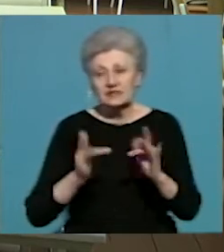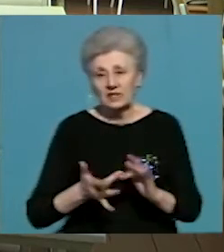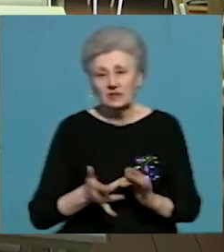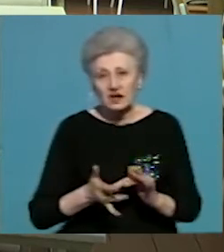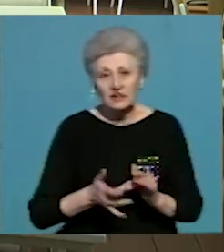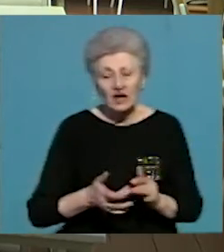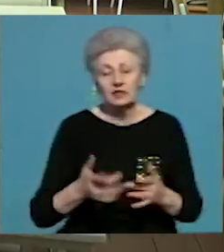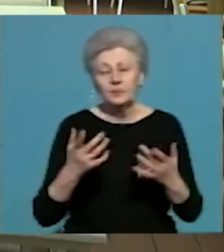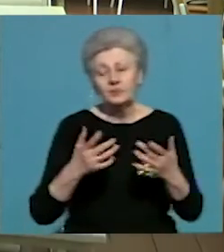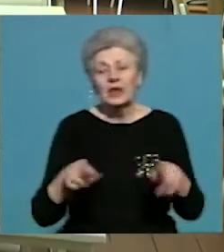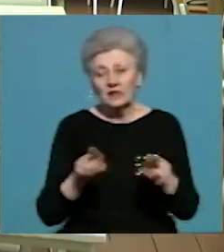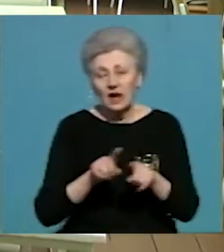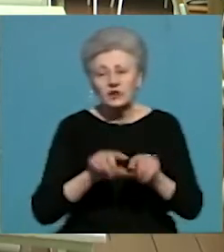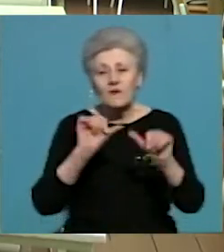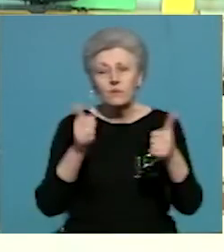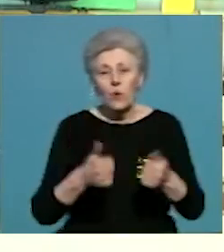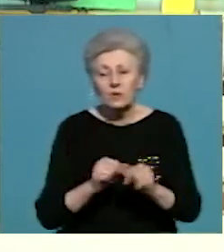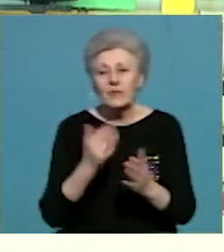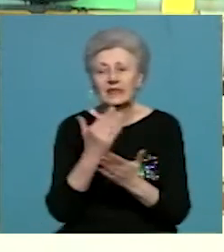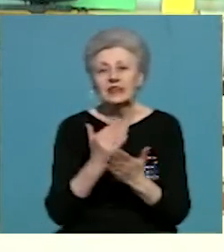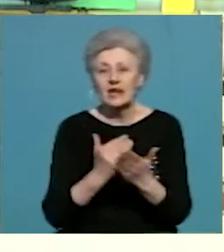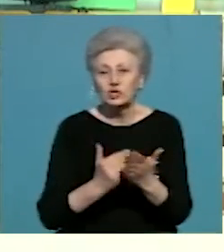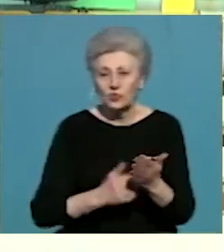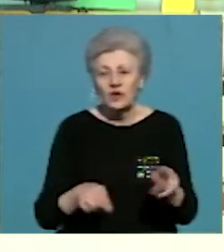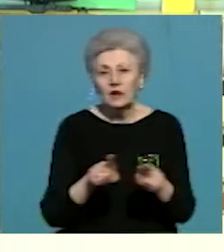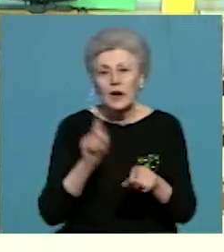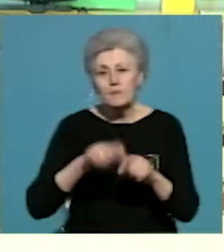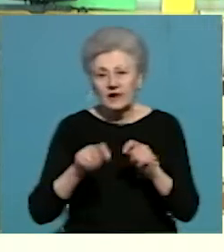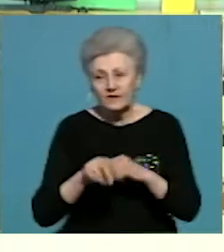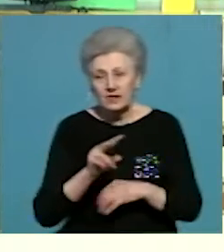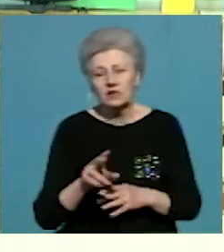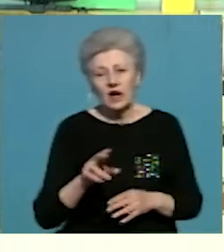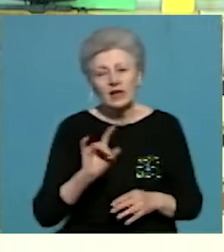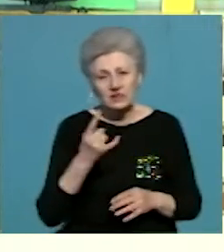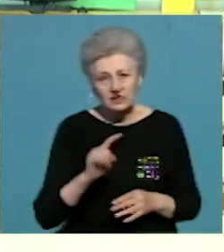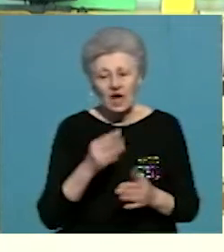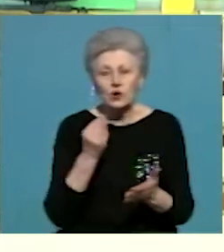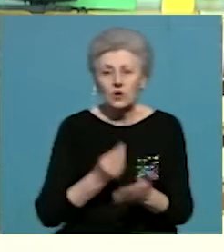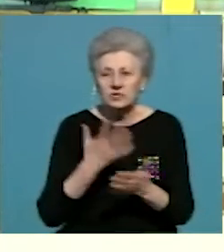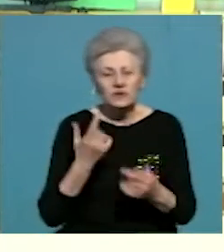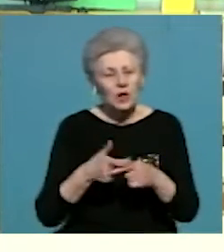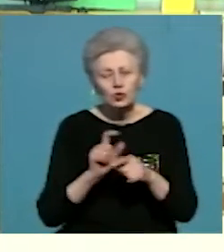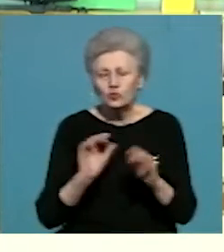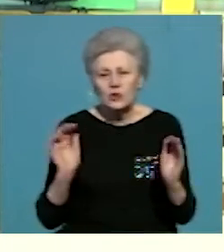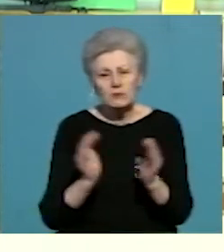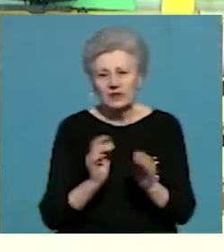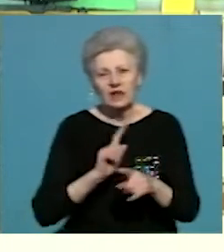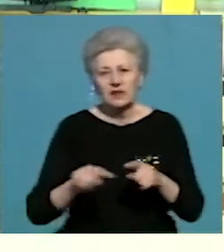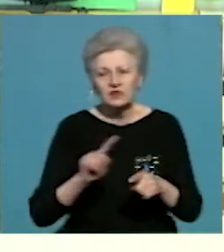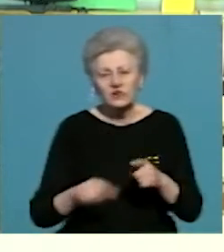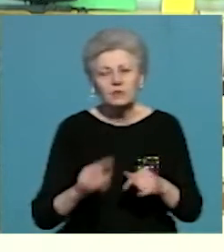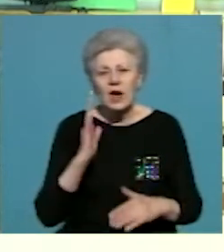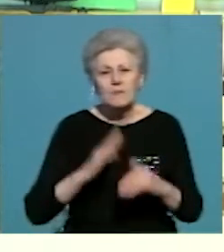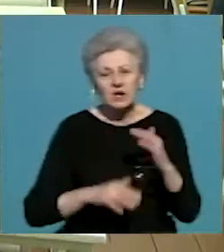-формами, так само тестування, перевірка дітей. Зробити їхнє оцінювання з маленькою швидкістю – це практично